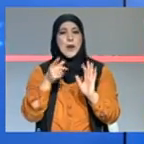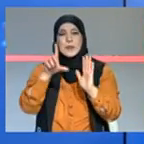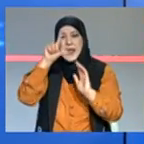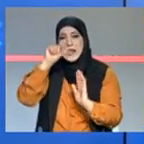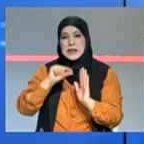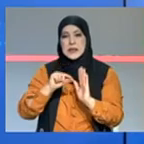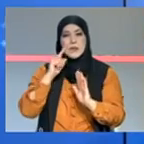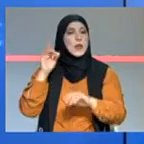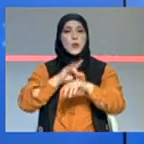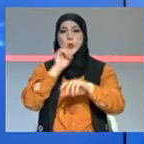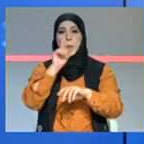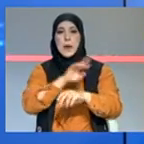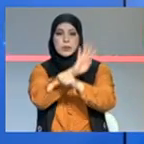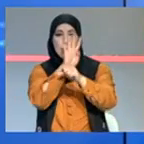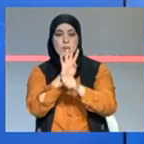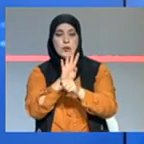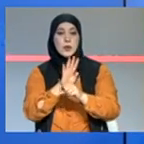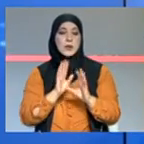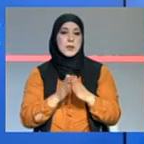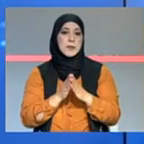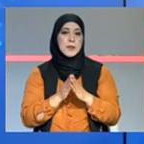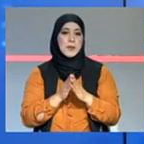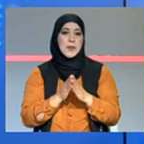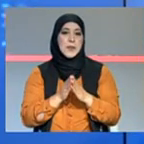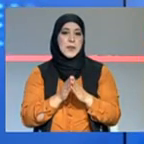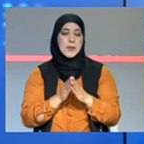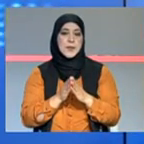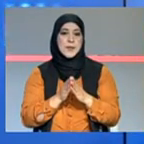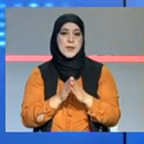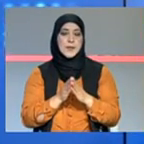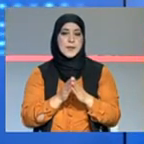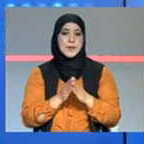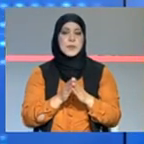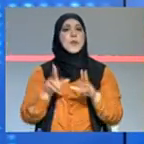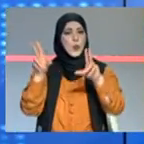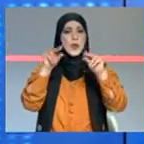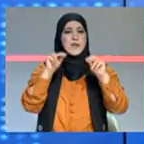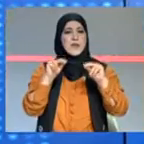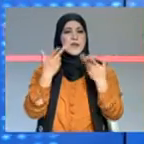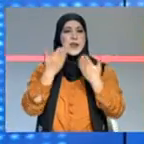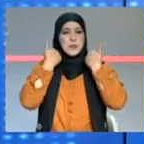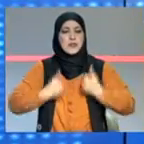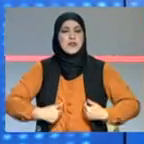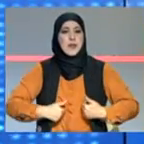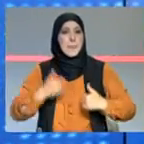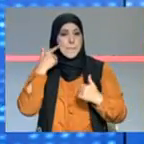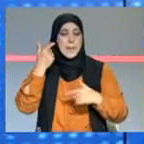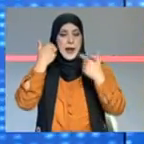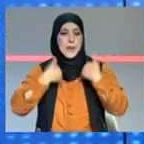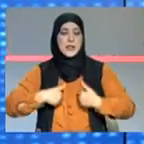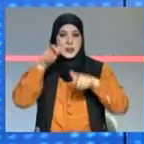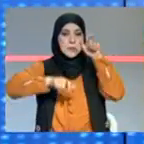الفيروس ومتأثرش دونك وحتى المناعة اللي تعتمد على الخلايا اللي الانفوسيتي